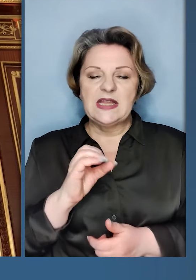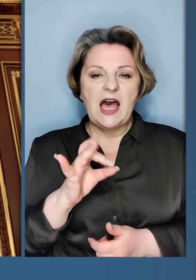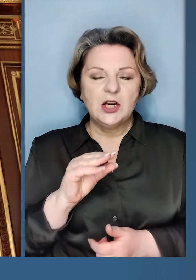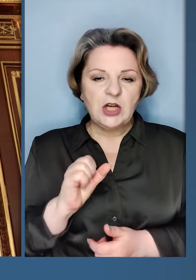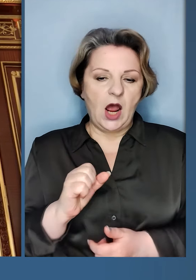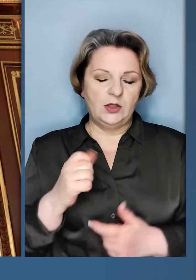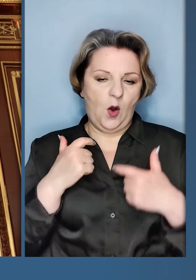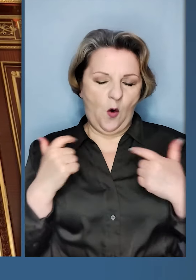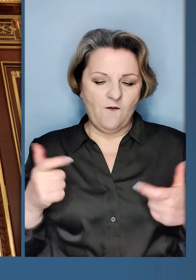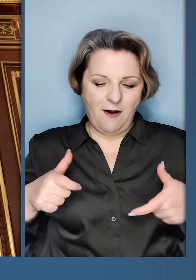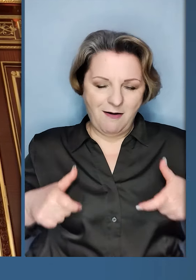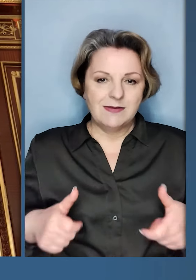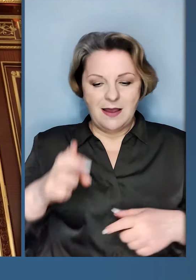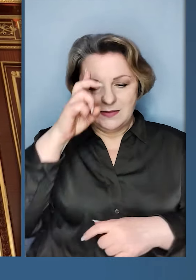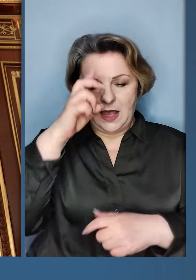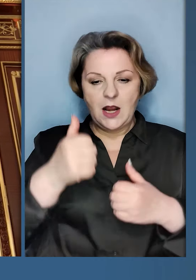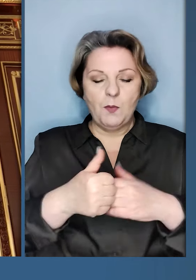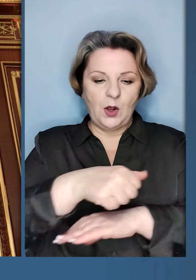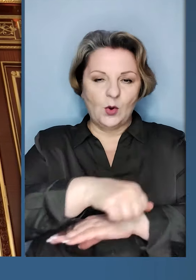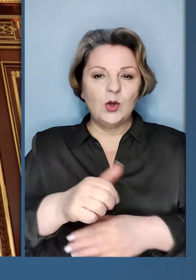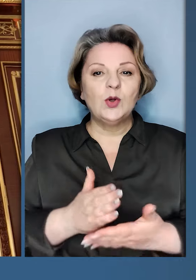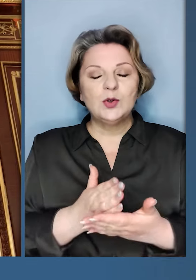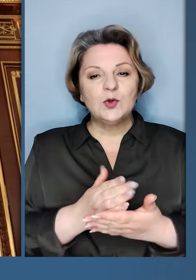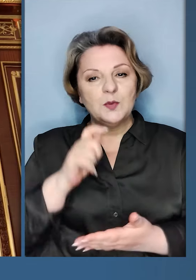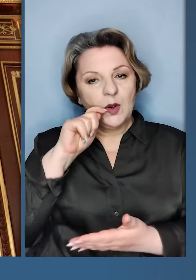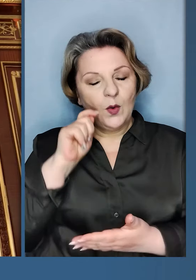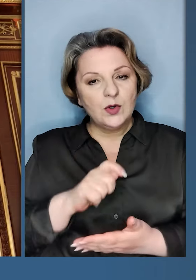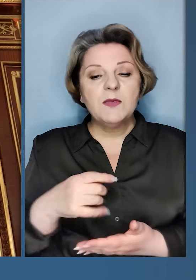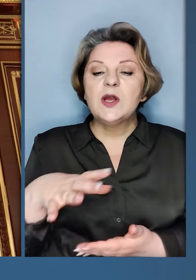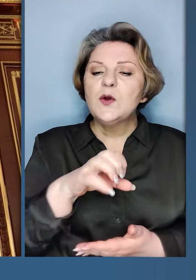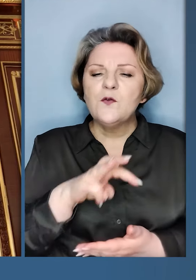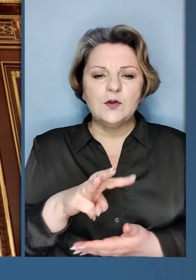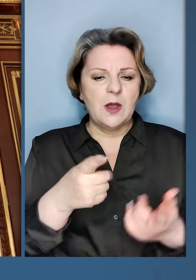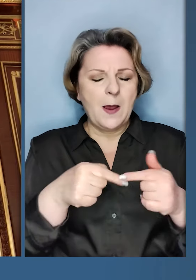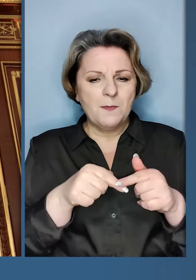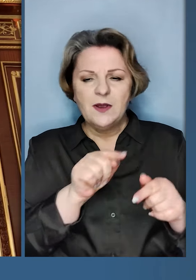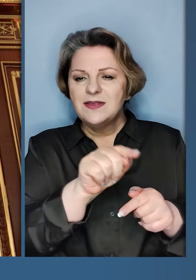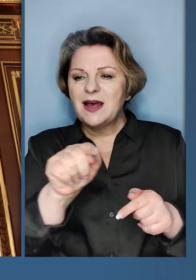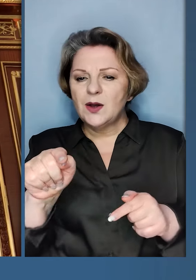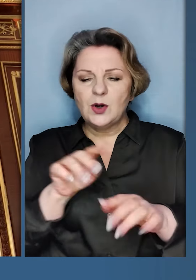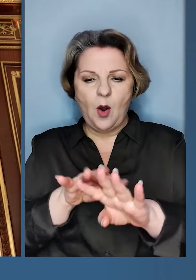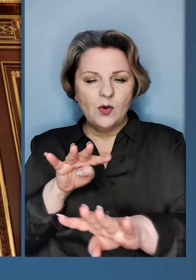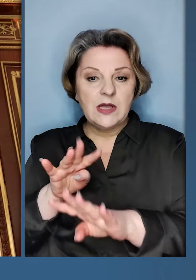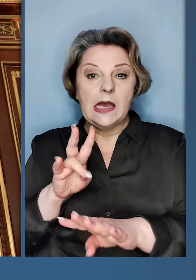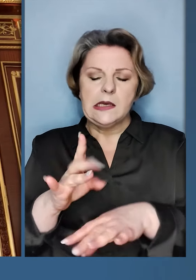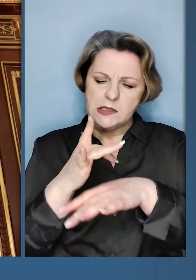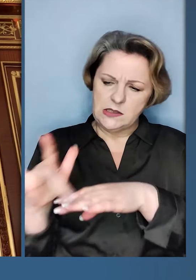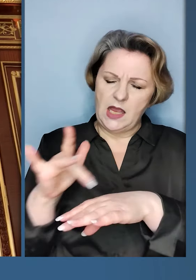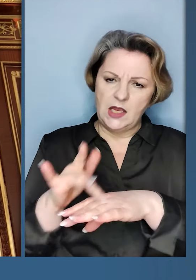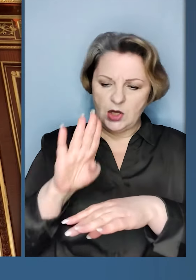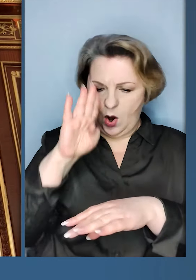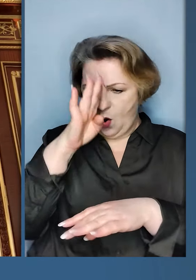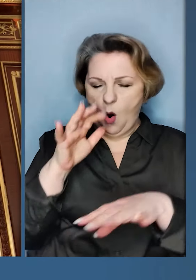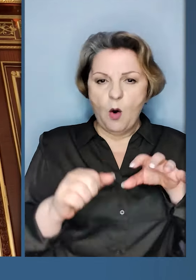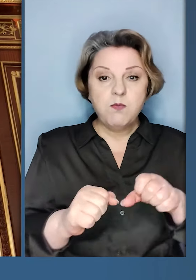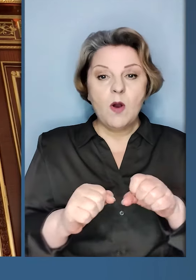генералу Державної прикордонної служби України. Усім підрозділам, які знищують